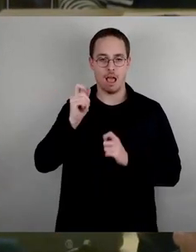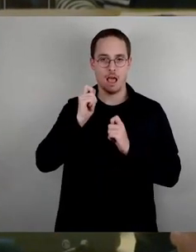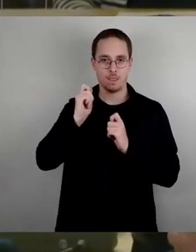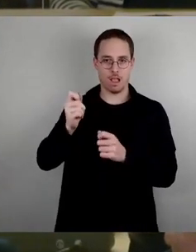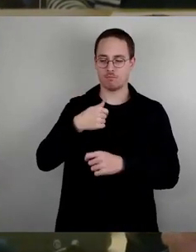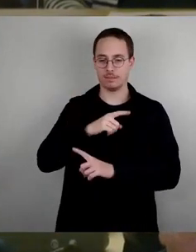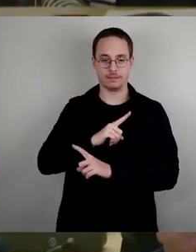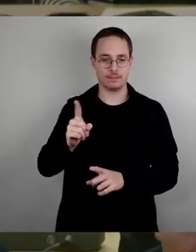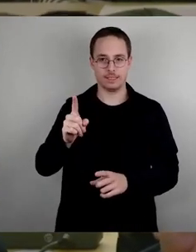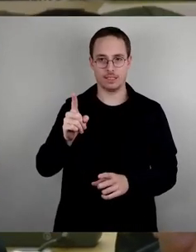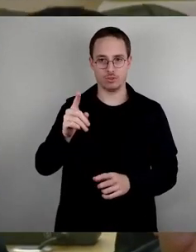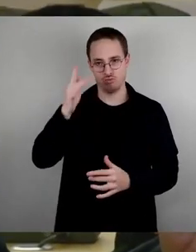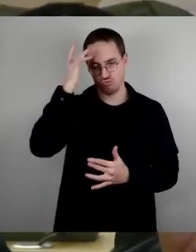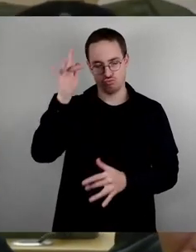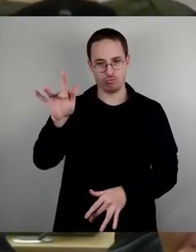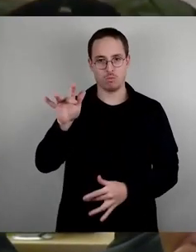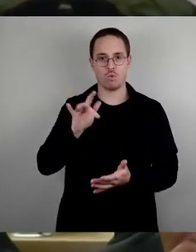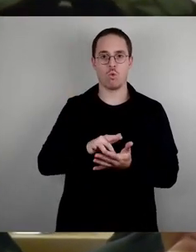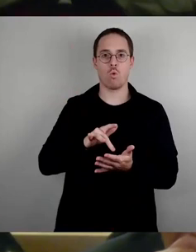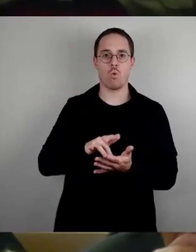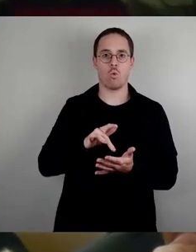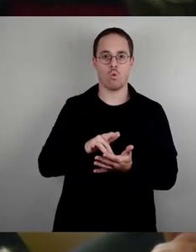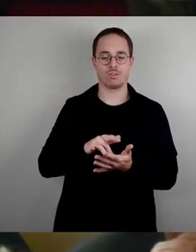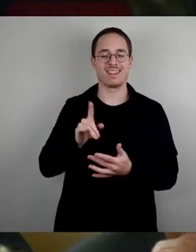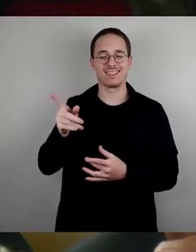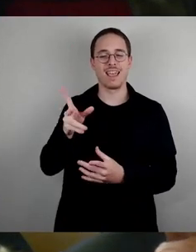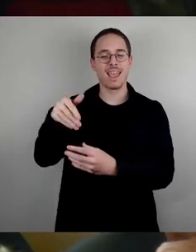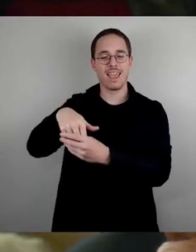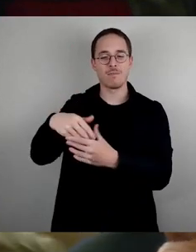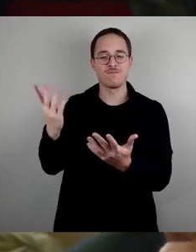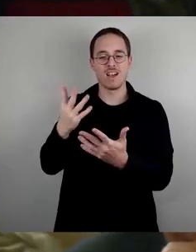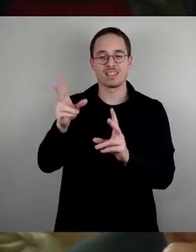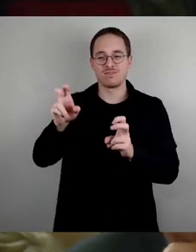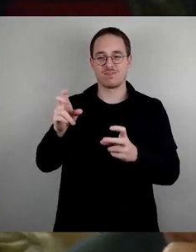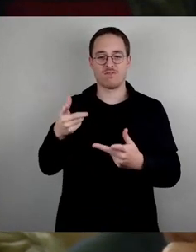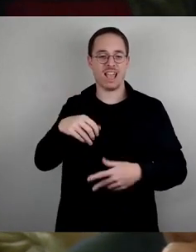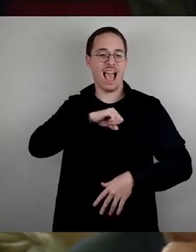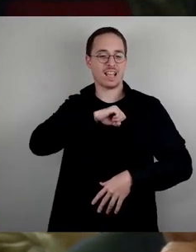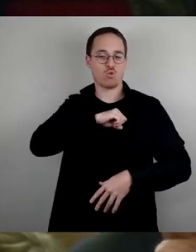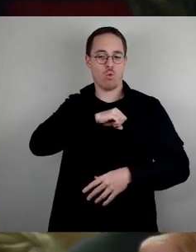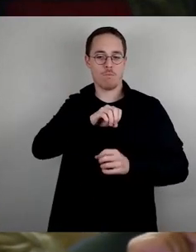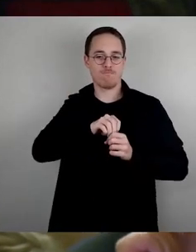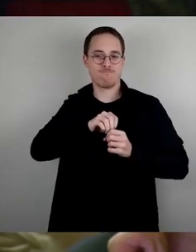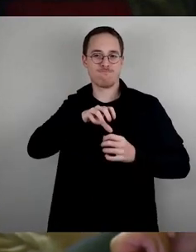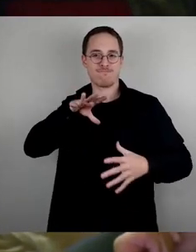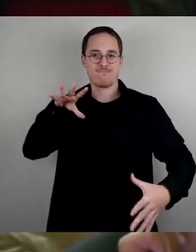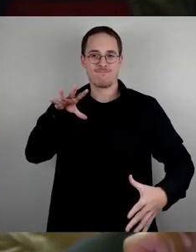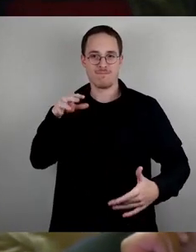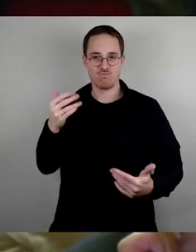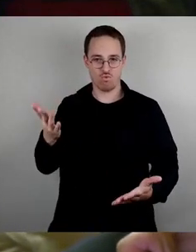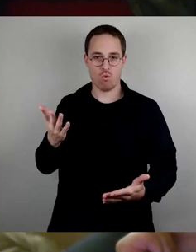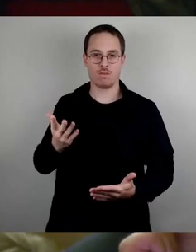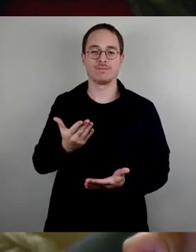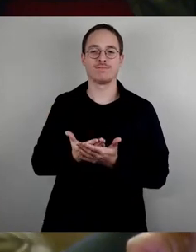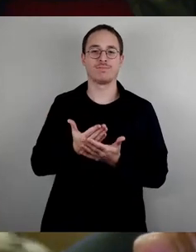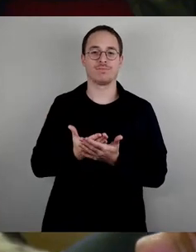Enteignungen, denn wir sind der Meinung, zusätzlicher Wohnraum entsteht durch Neubau. Und dass, so wie von Herrn